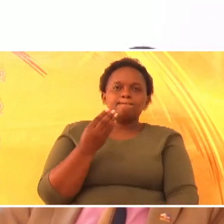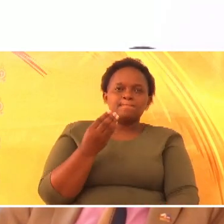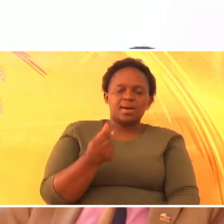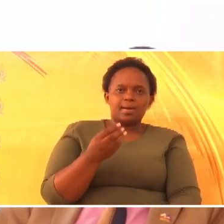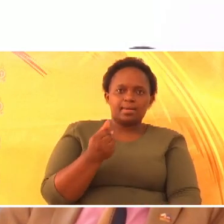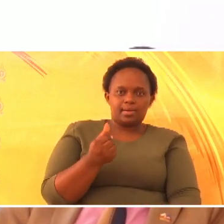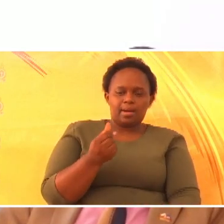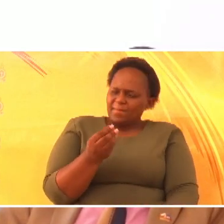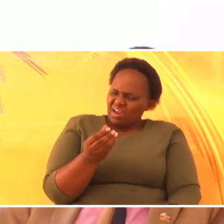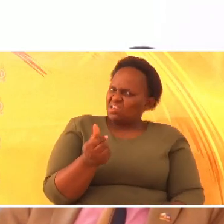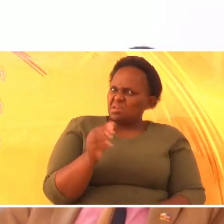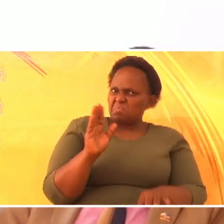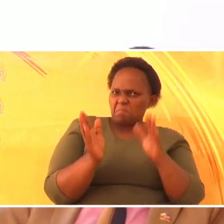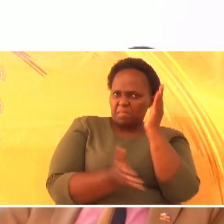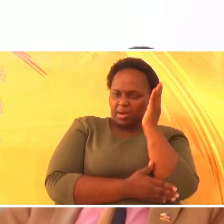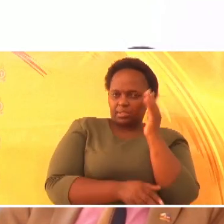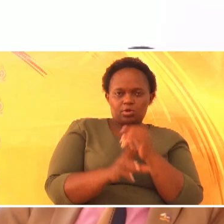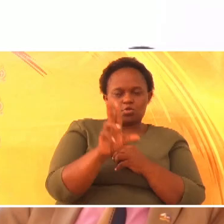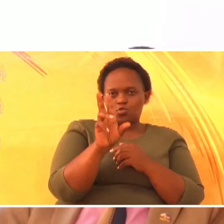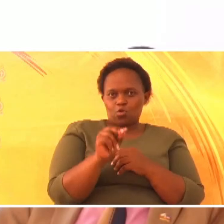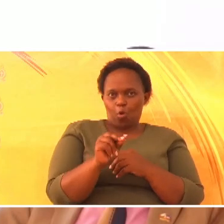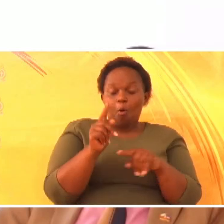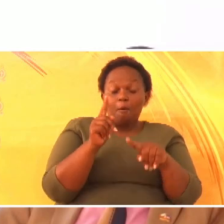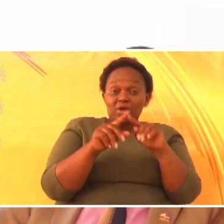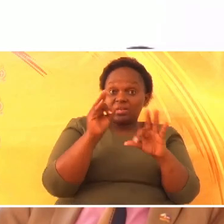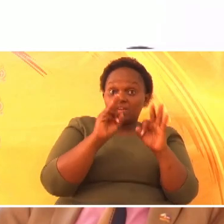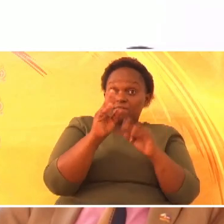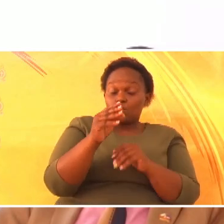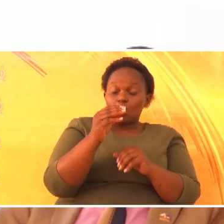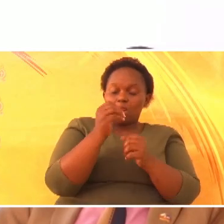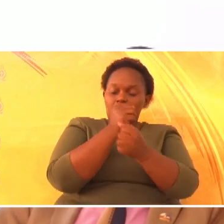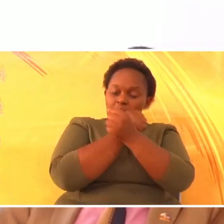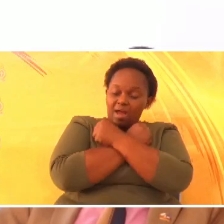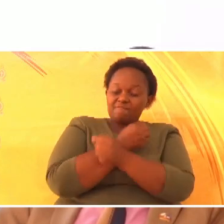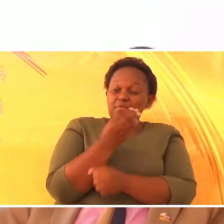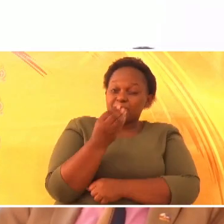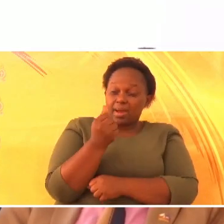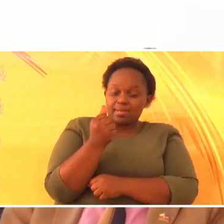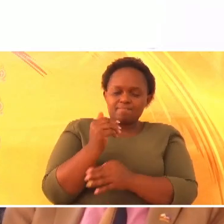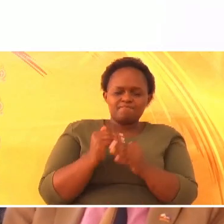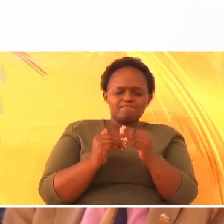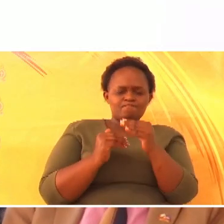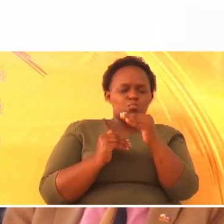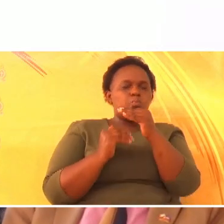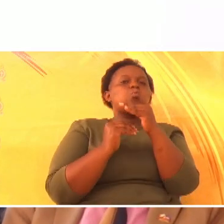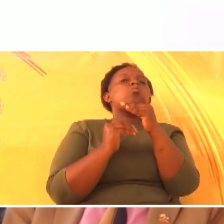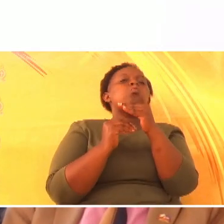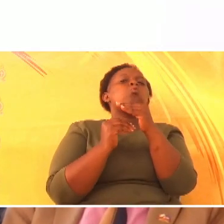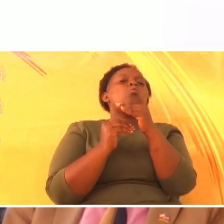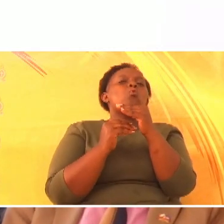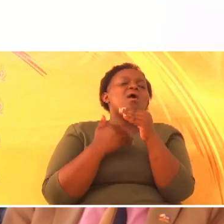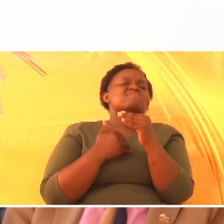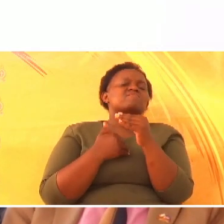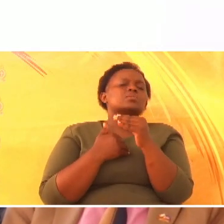unapenda pesa, ne vizuri kujua, ne mbaka wapi, ita kupeleka.